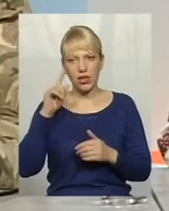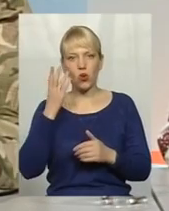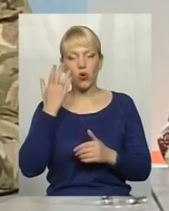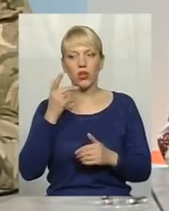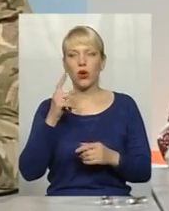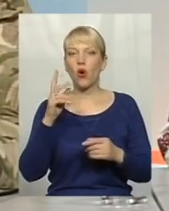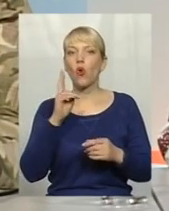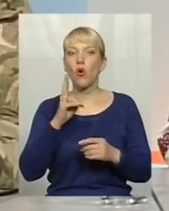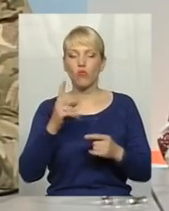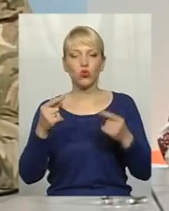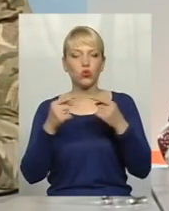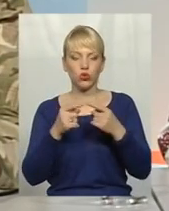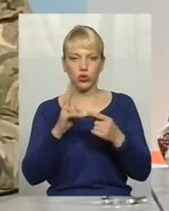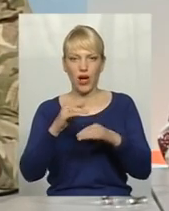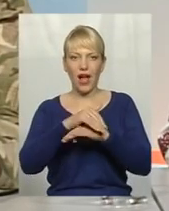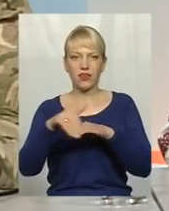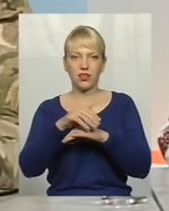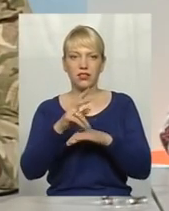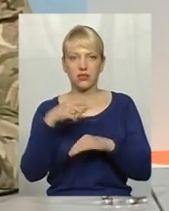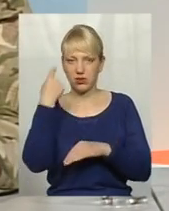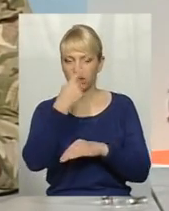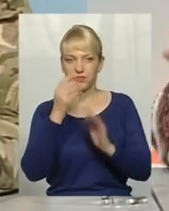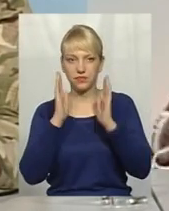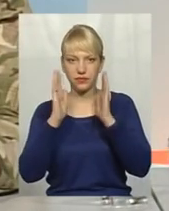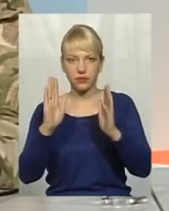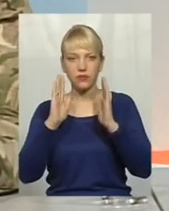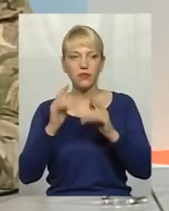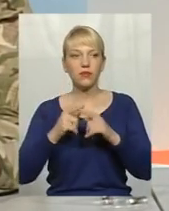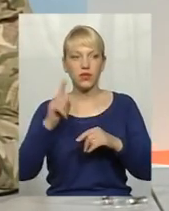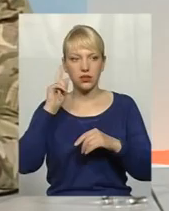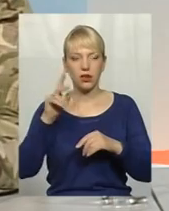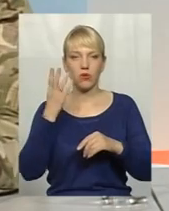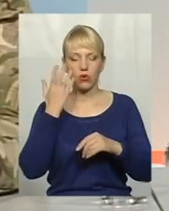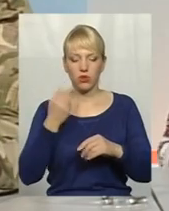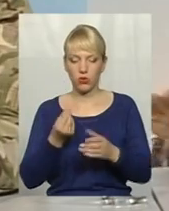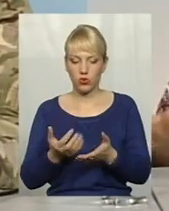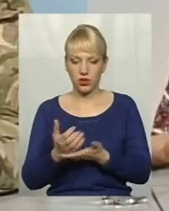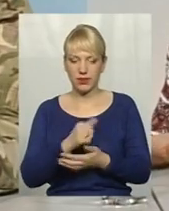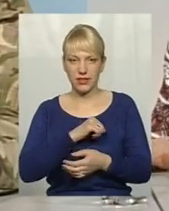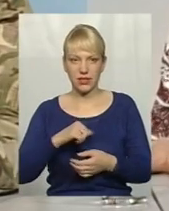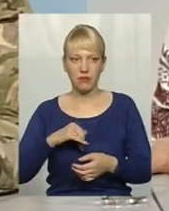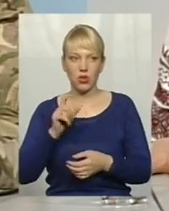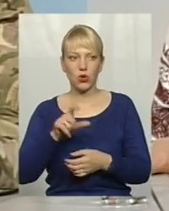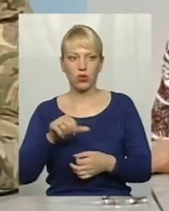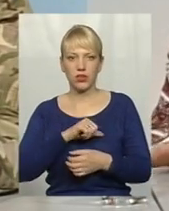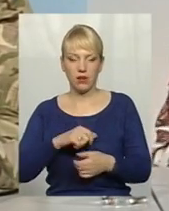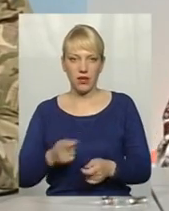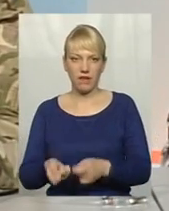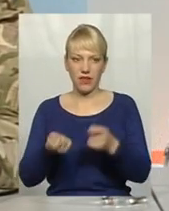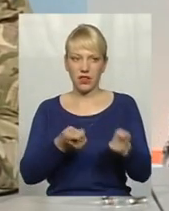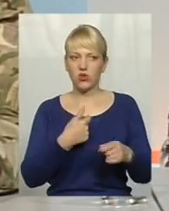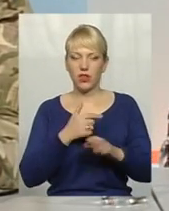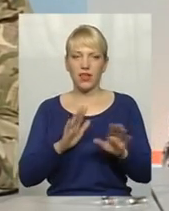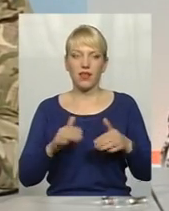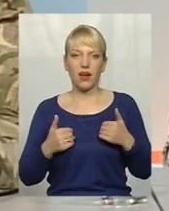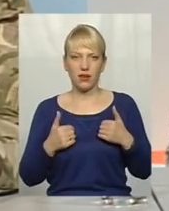кому, і адресно, і коли знають, що самі, коли ми зразом зберемо гроші, і тут же самі люди і віднесуть. Не я вже,